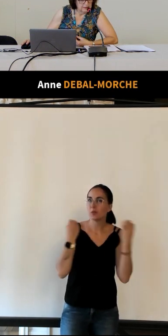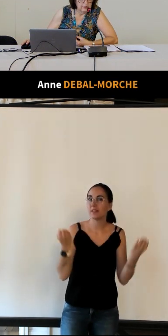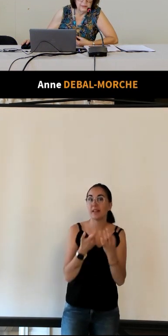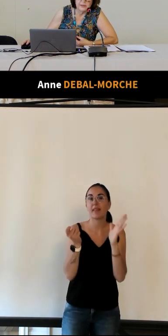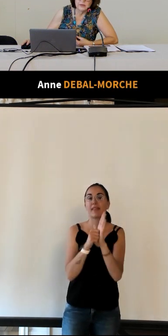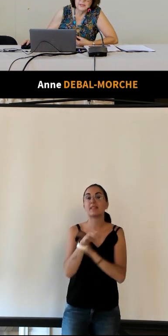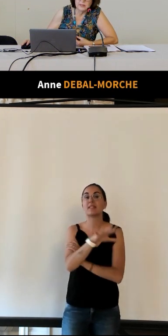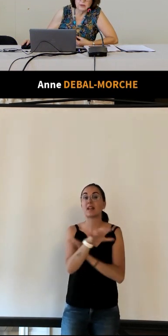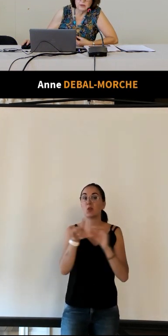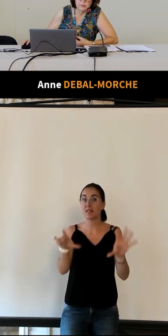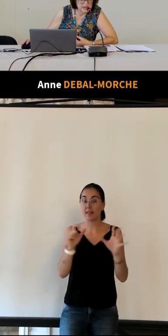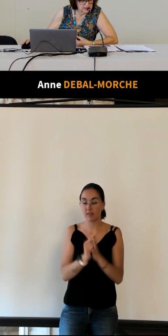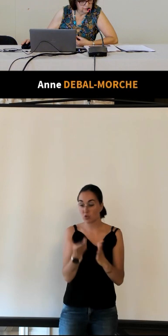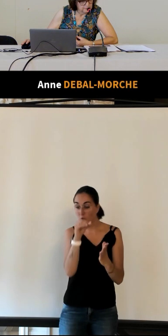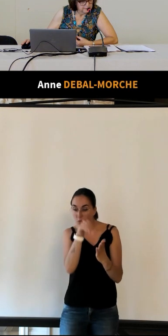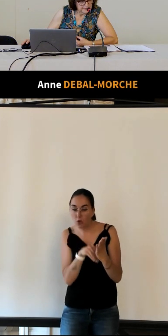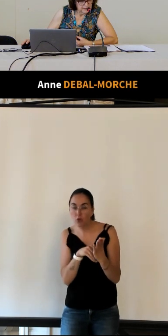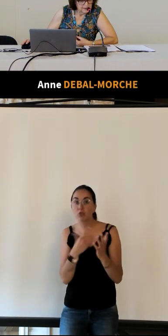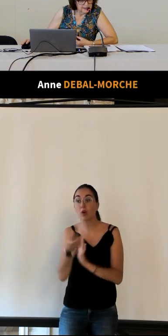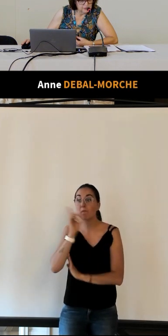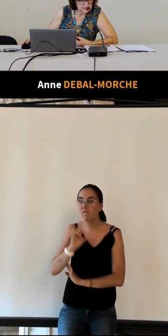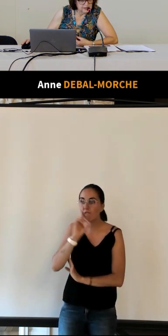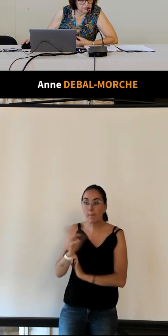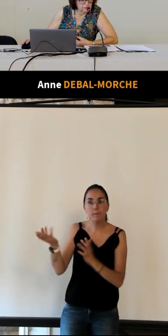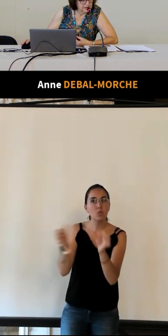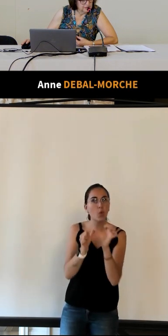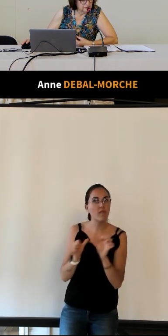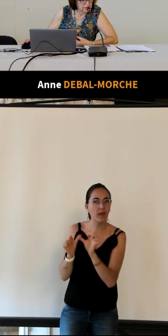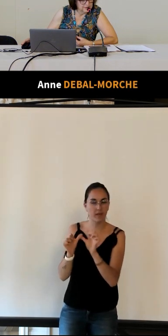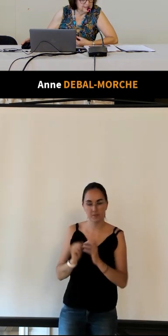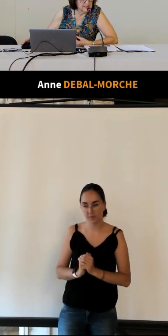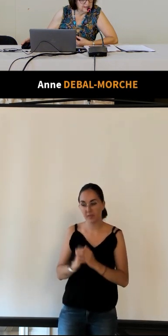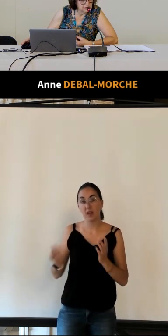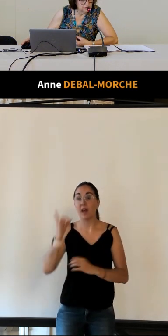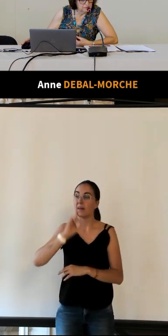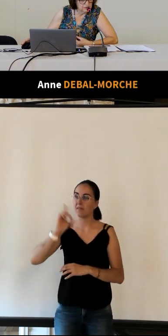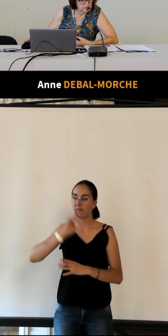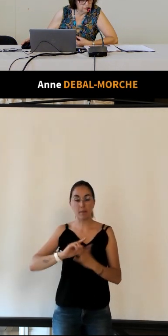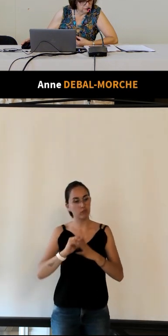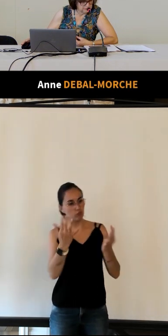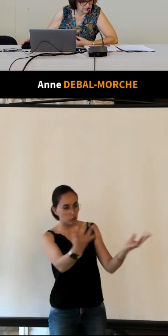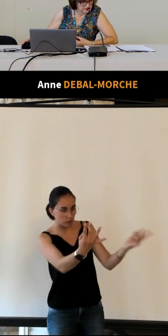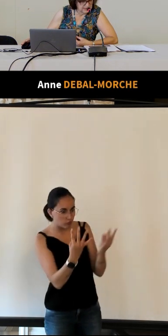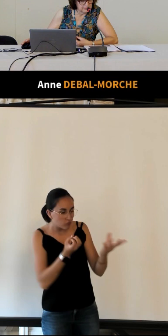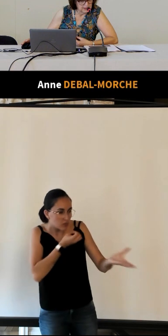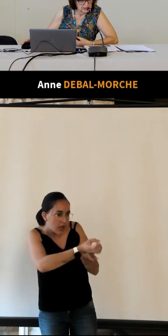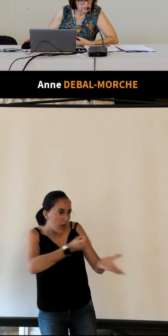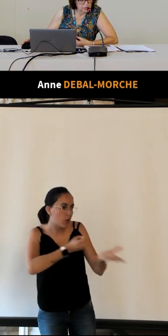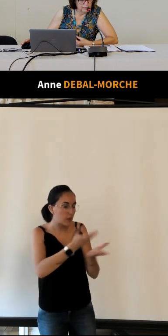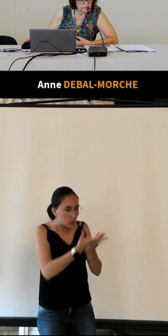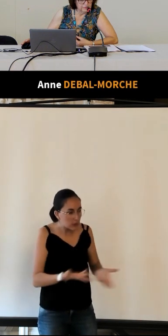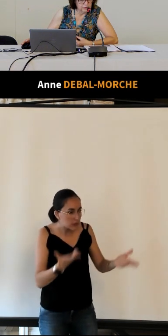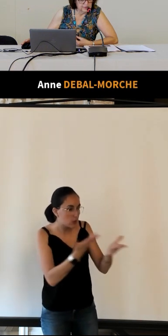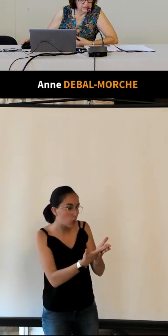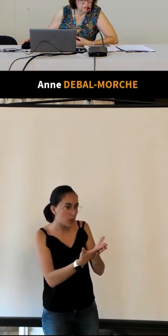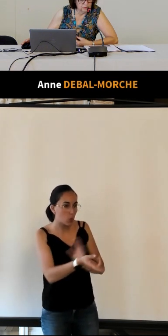de 1957 et notez leur mission les hôtesses de Touraine vous renseignent gracieusement